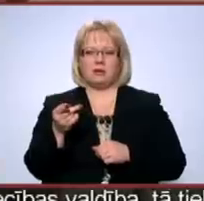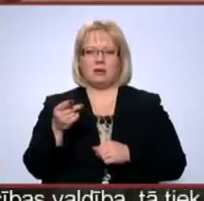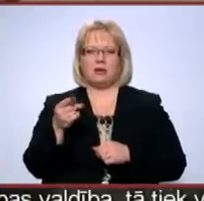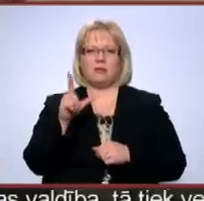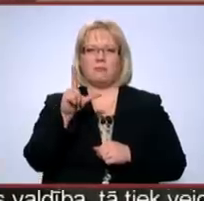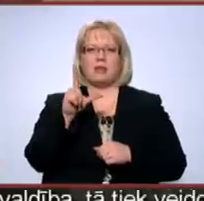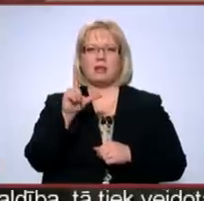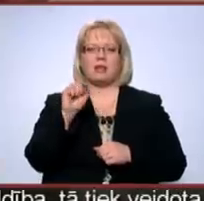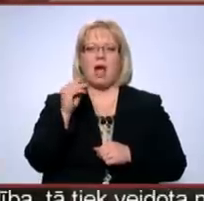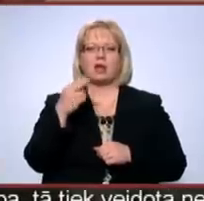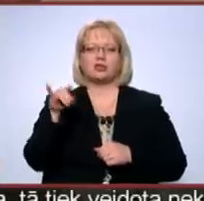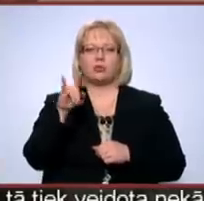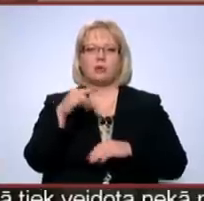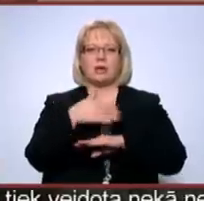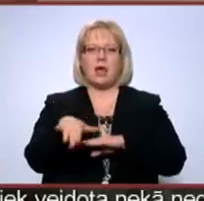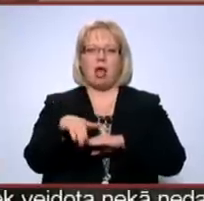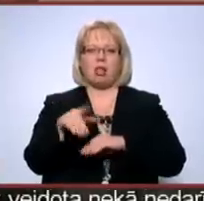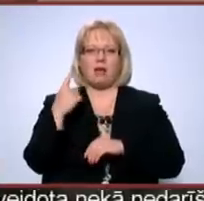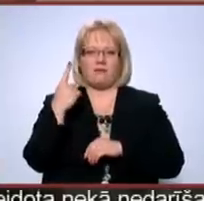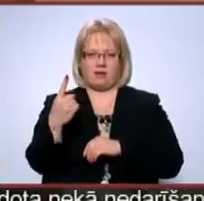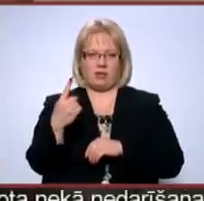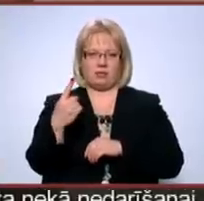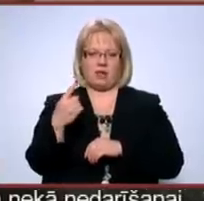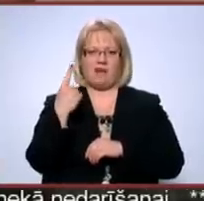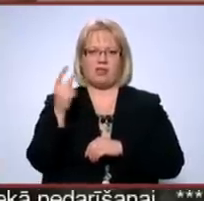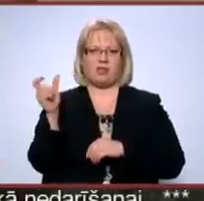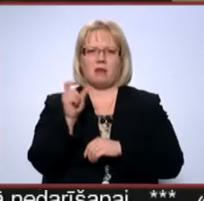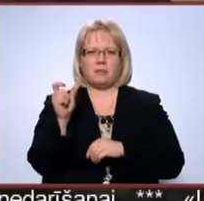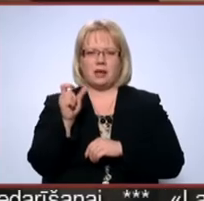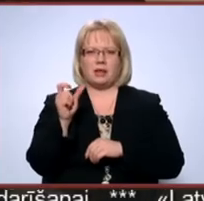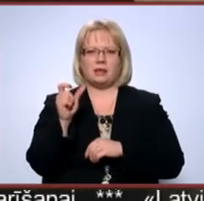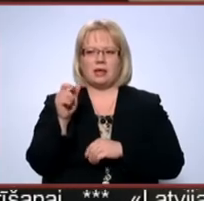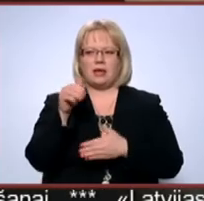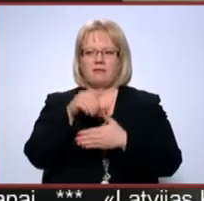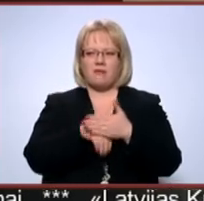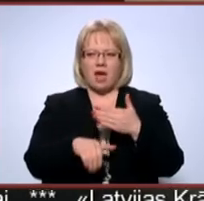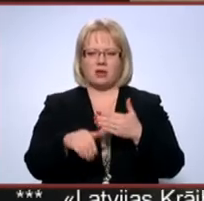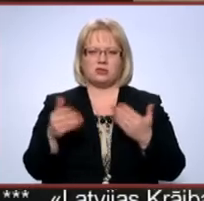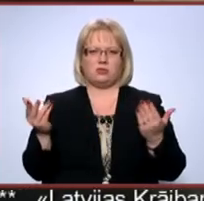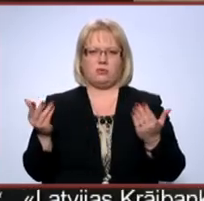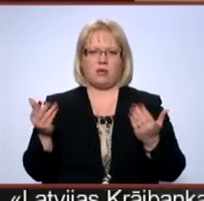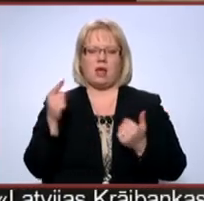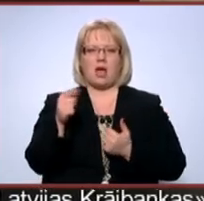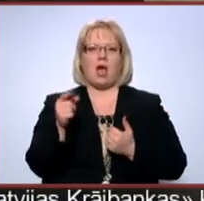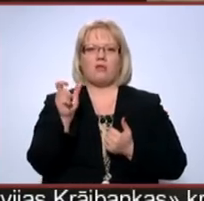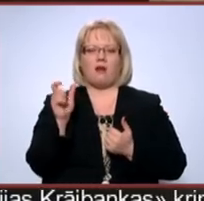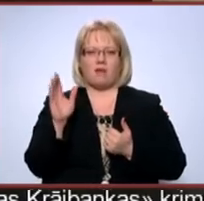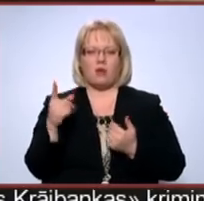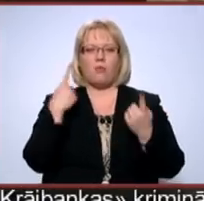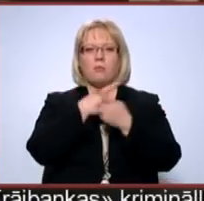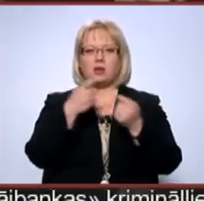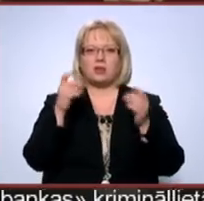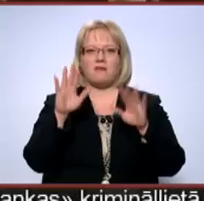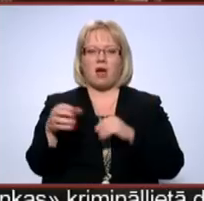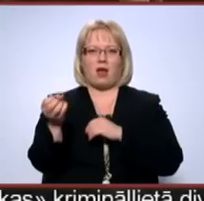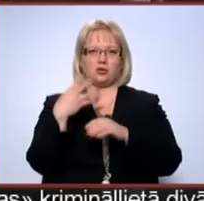bet lāsdielā desmit mēs taču esam. Vienā brīdī vēstulta nāk un paziņojumu